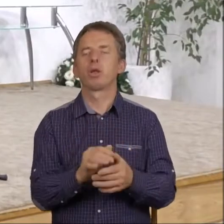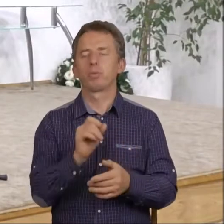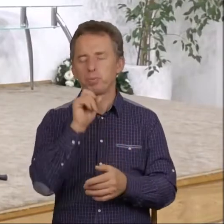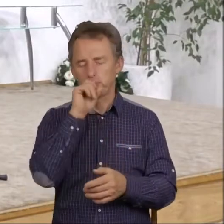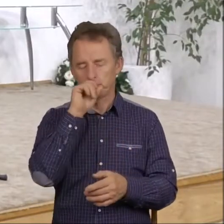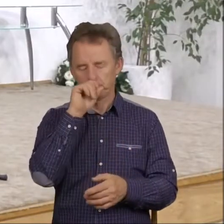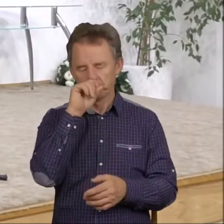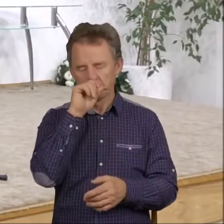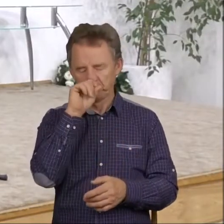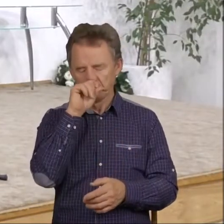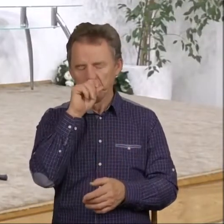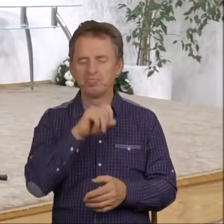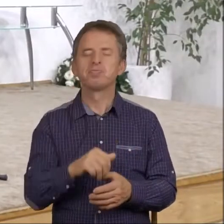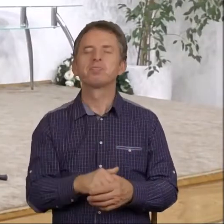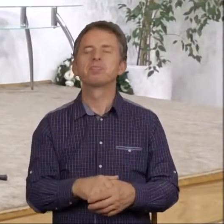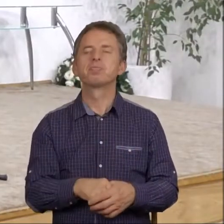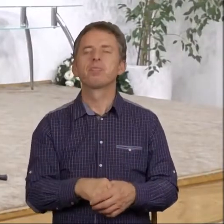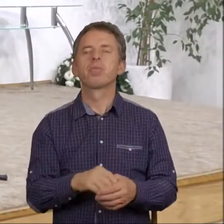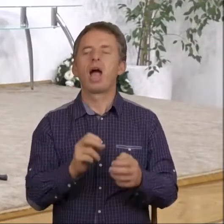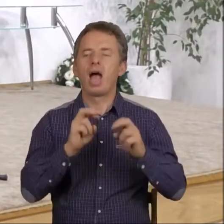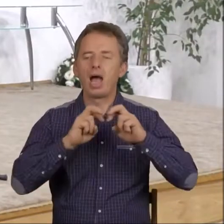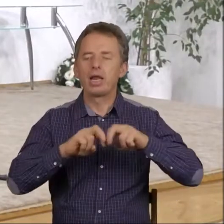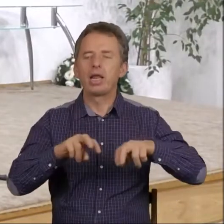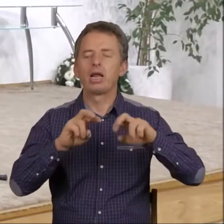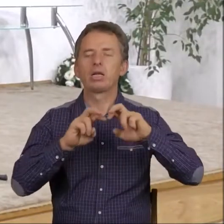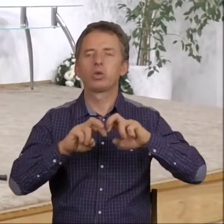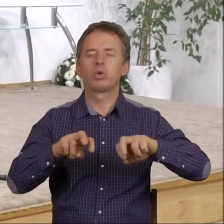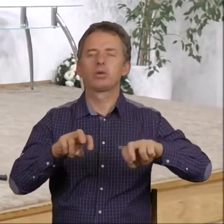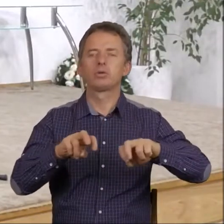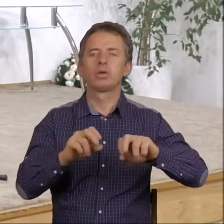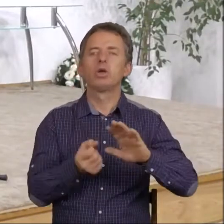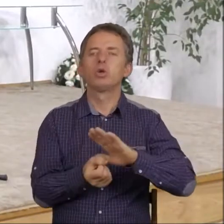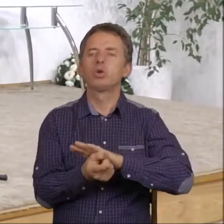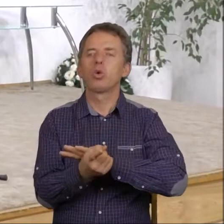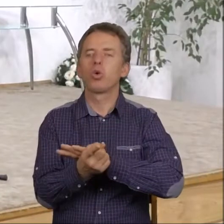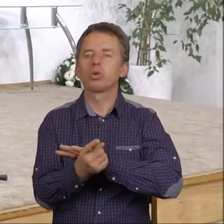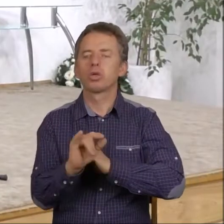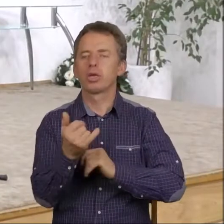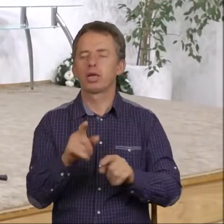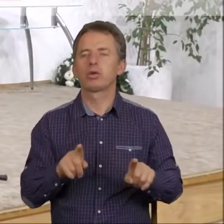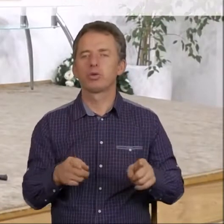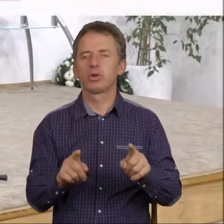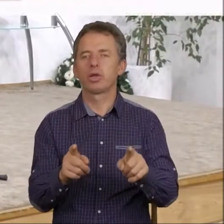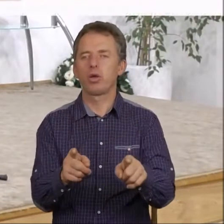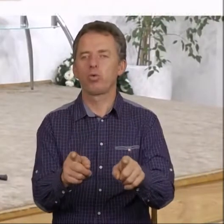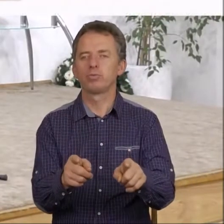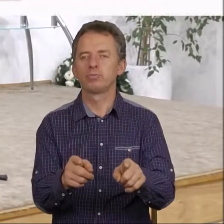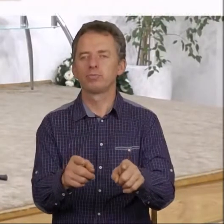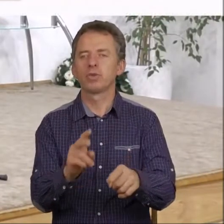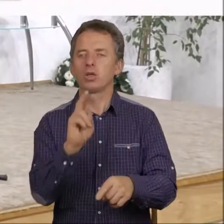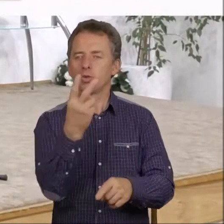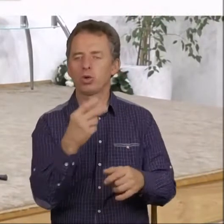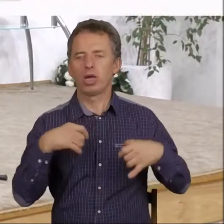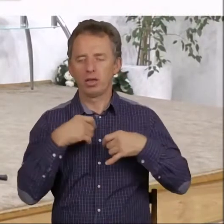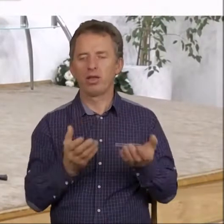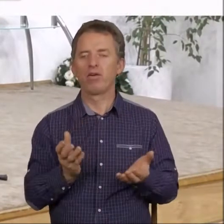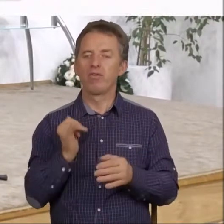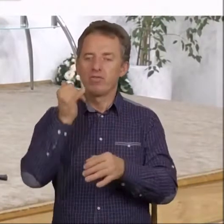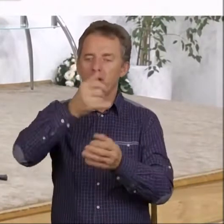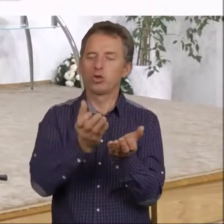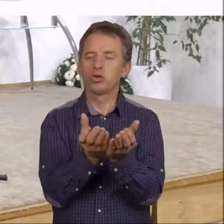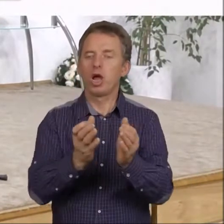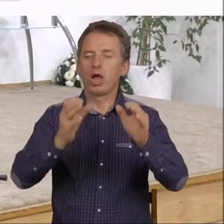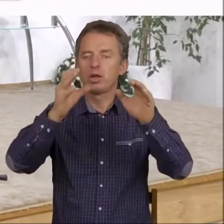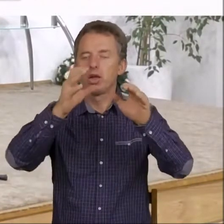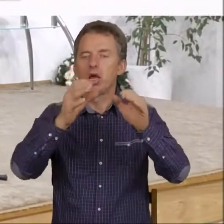Natomiast znów analizujemy skutki, jakie się dzieją. Drugi anioł wylewa czaszę